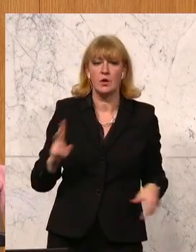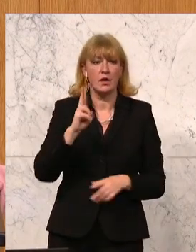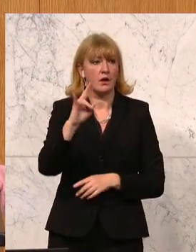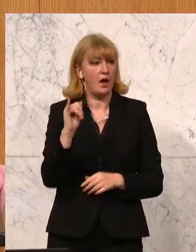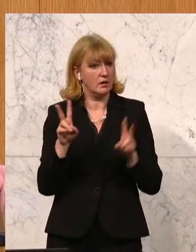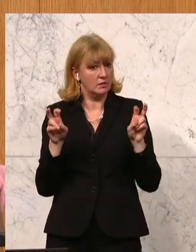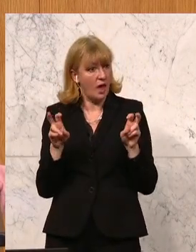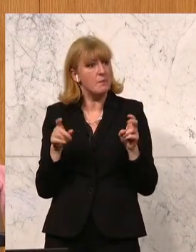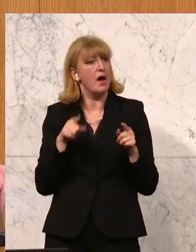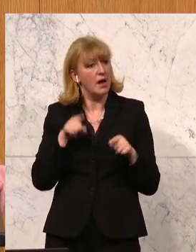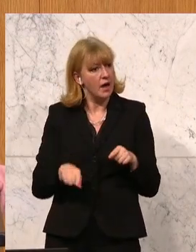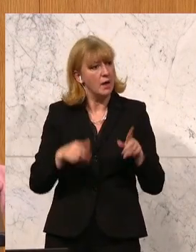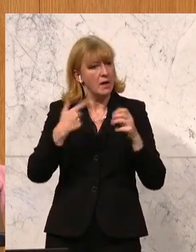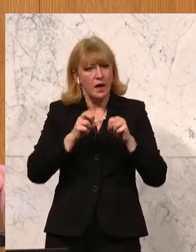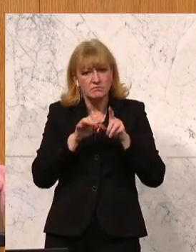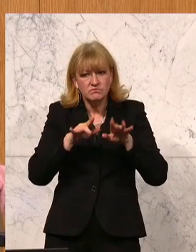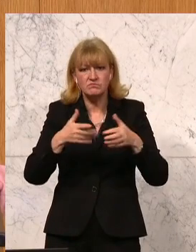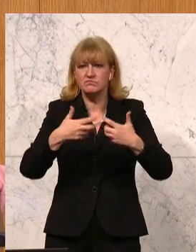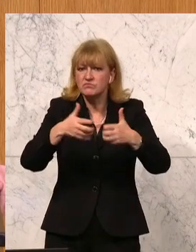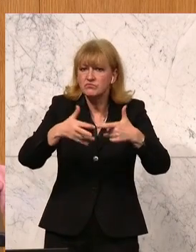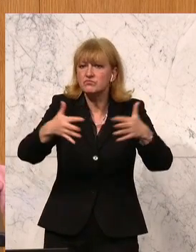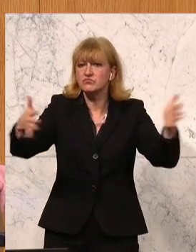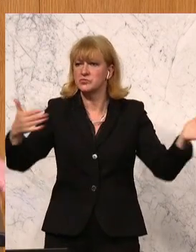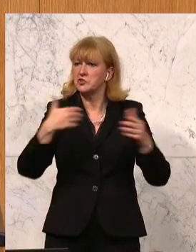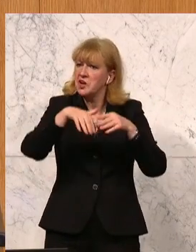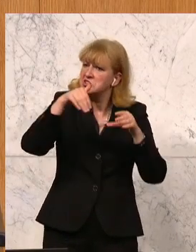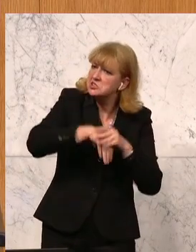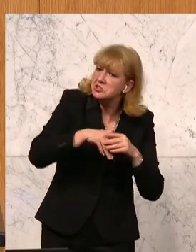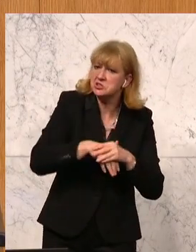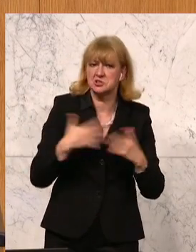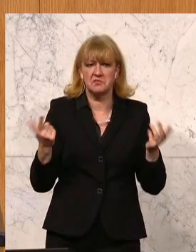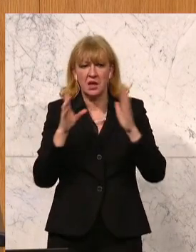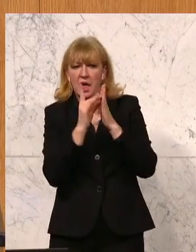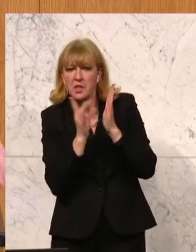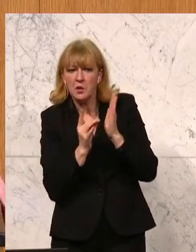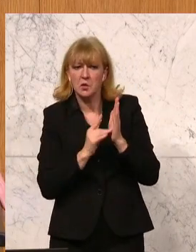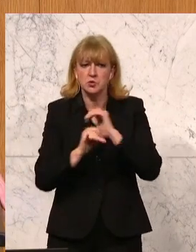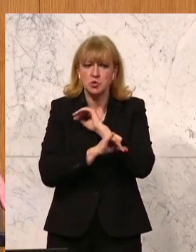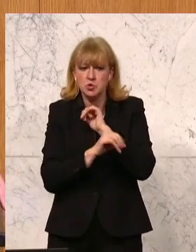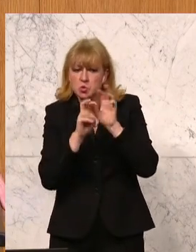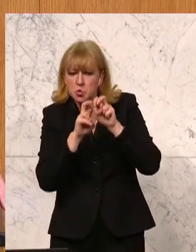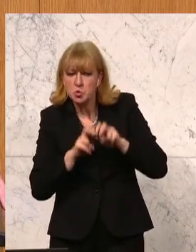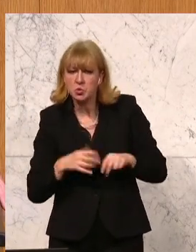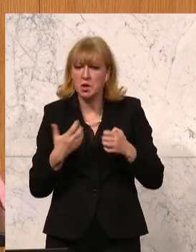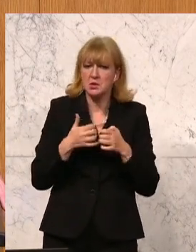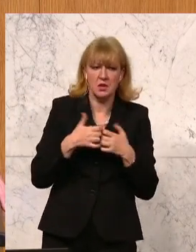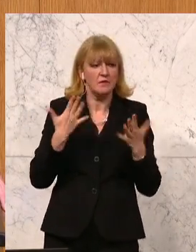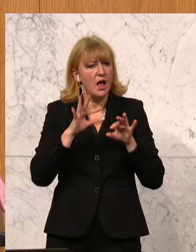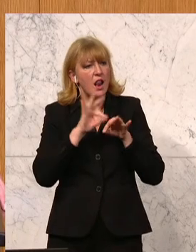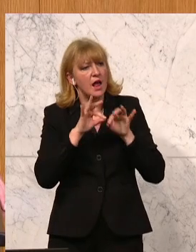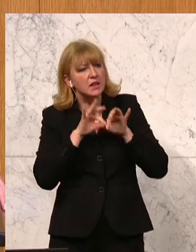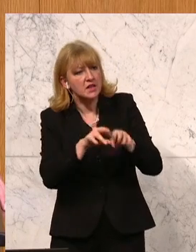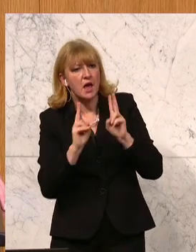auch einer breiten Bevölkerung auch zugänglich zu machen, zu erklären, was liegt dahinter. Analysen, Studien zu ermöglichen, Leitlinien ermöglichen,